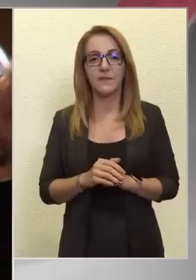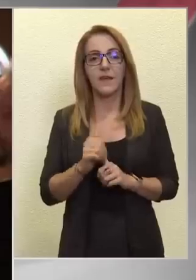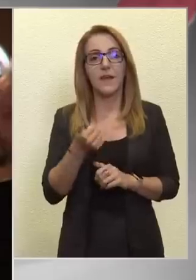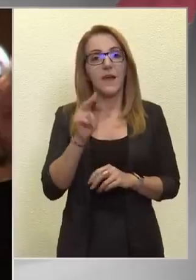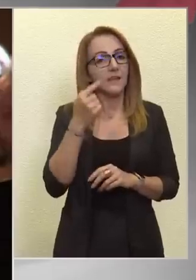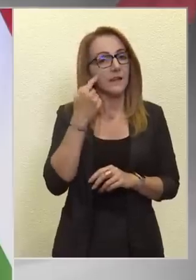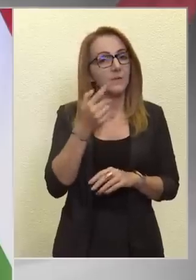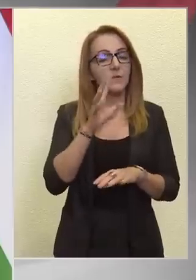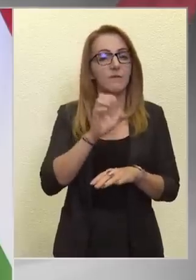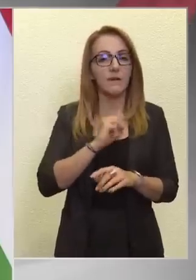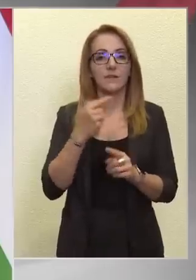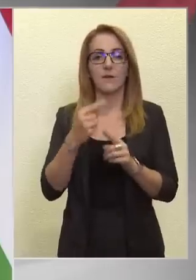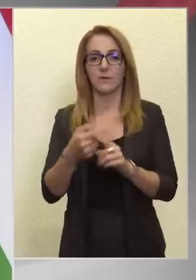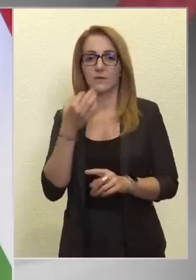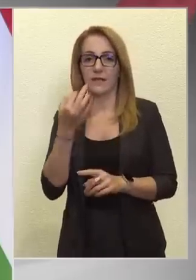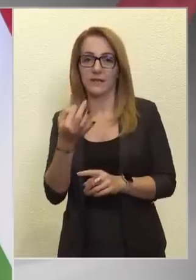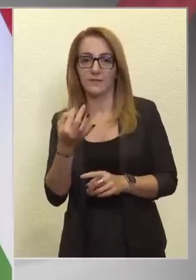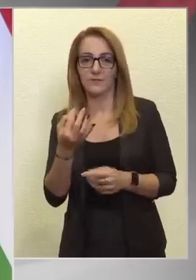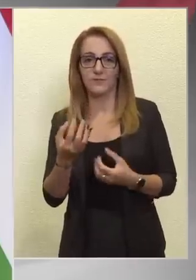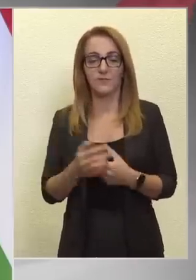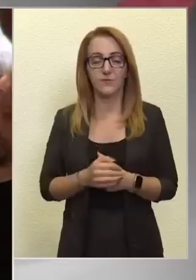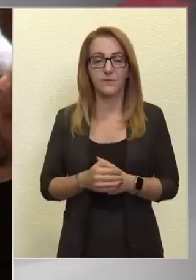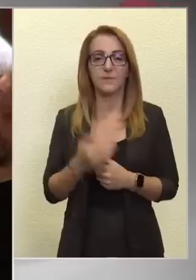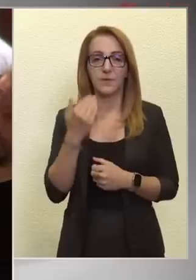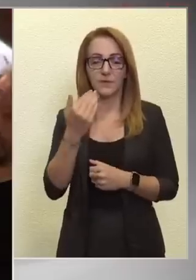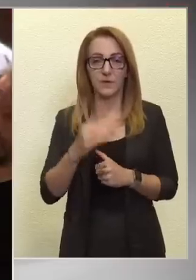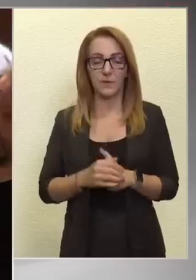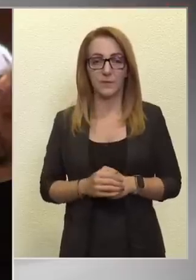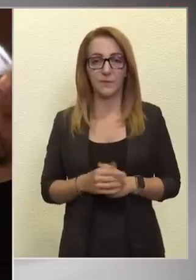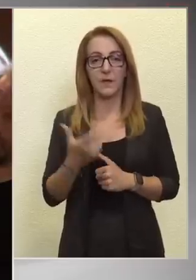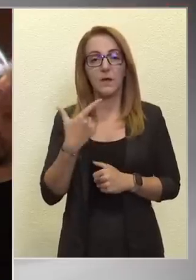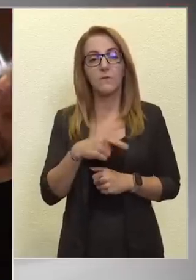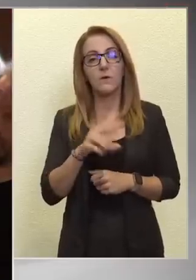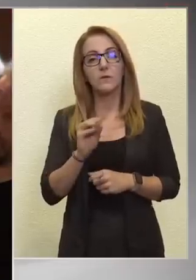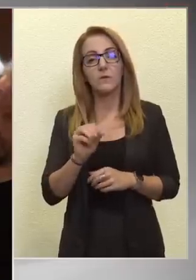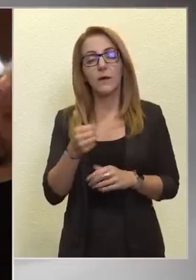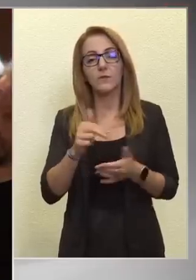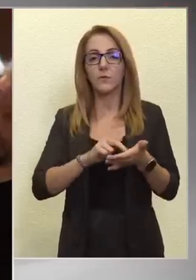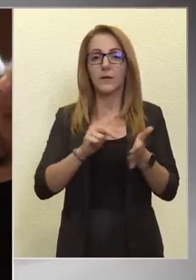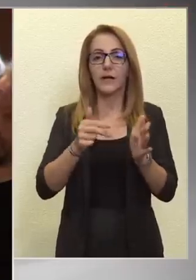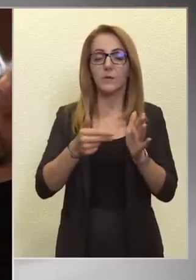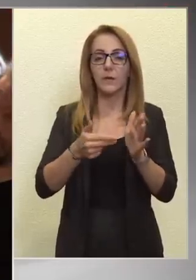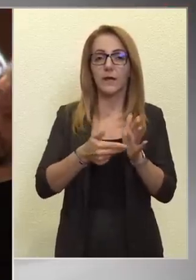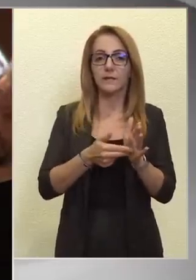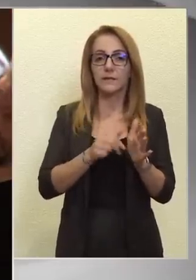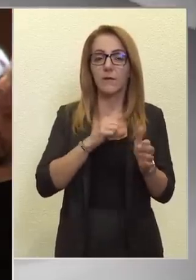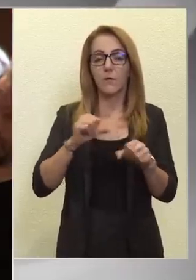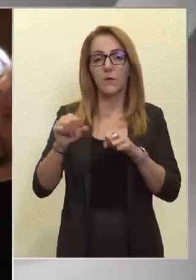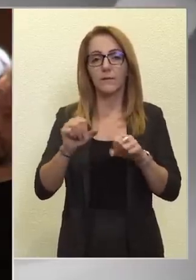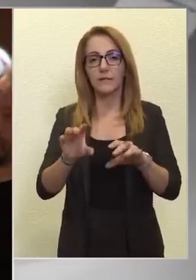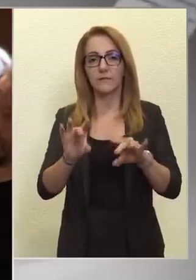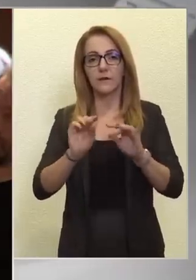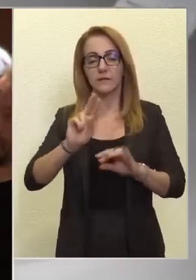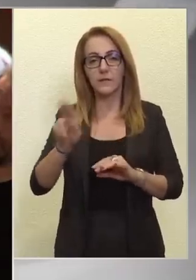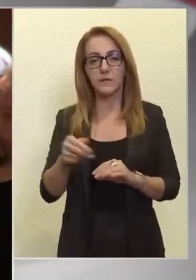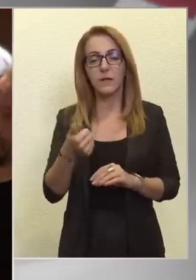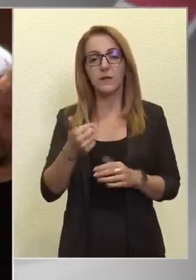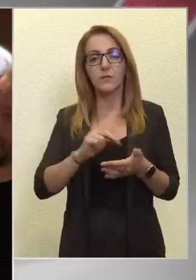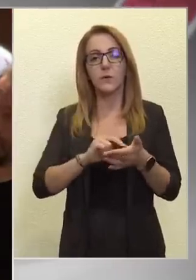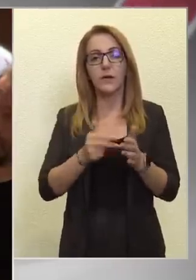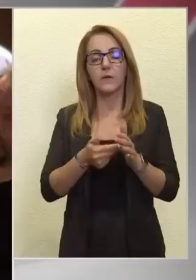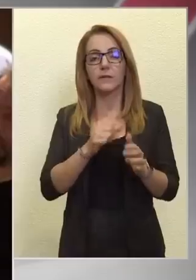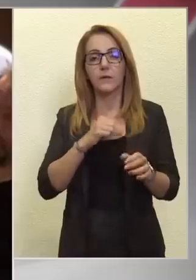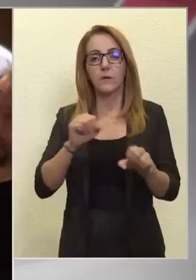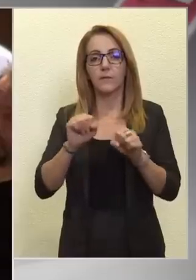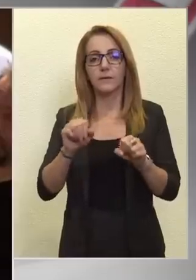tudtam válaszolni, ez egy plusz kérdést eredményezt. Köszönöm. Volt szó itt az első kerületi önkormányzati választásról, és az első kerületi